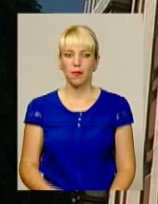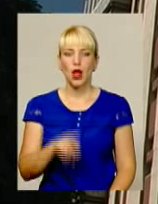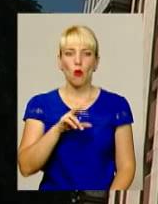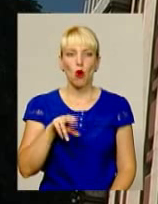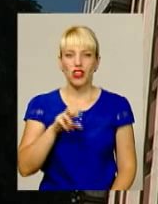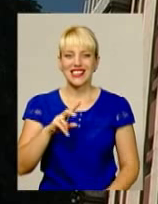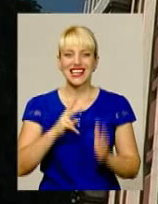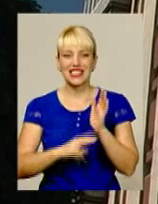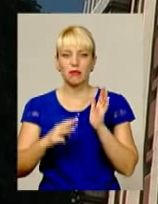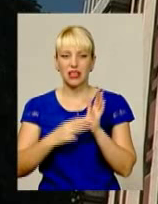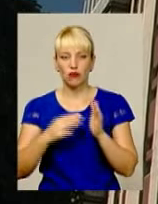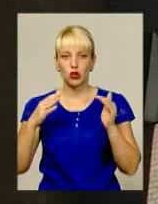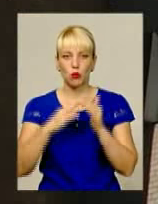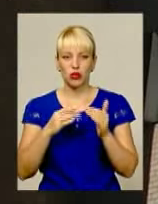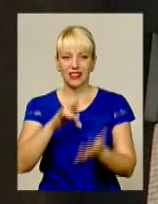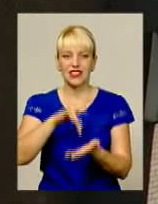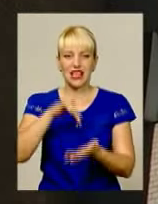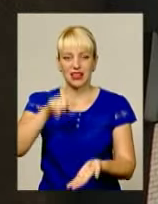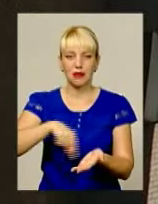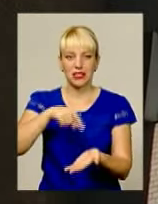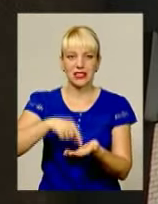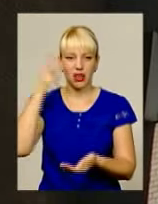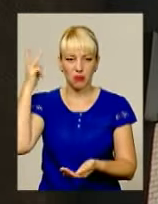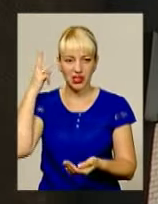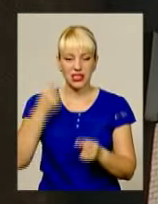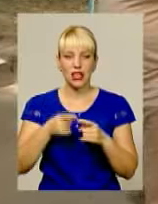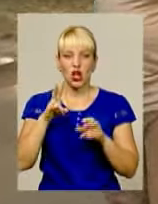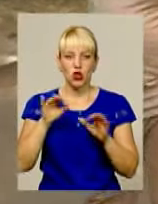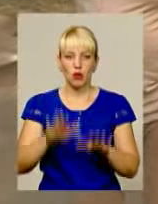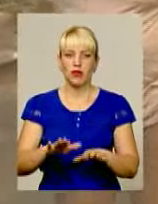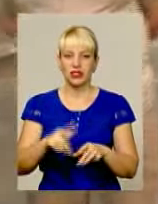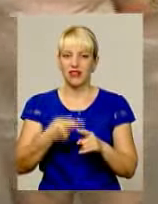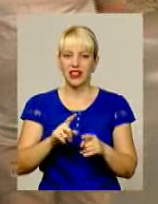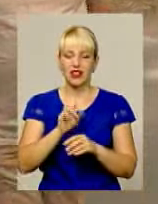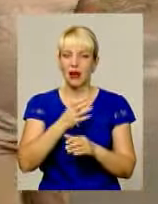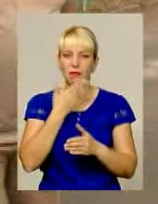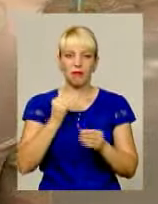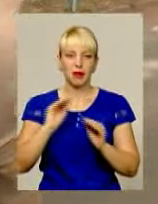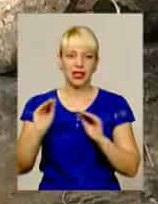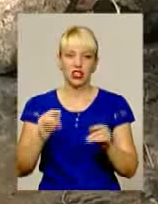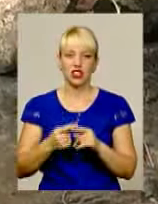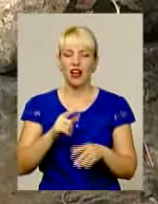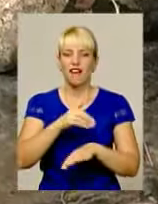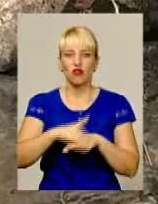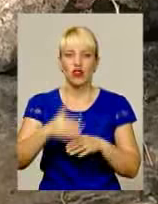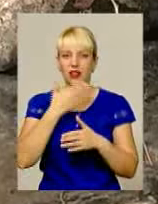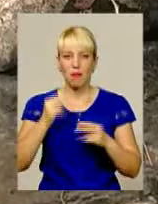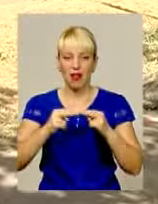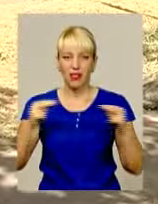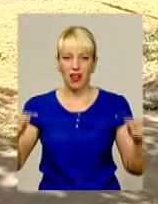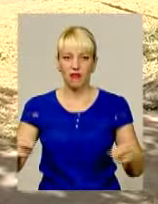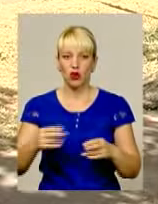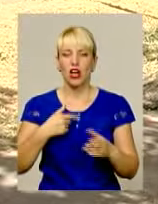Подільська, 78. Будинок у самому центрі Хмельницького. Але місто він зовсім не прикрашає, кажуть ці люди. У дворі немає лавок,